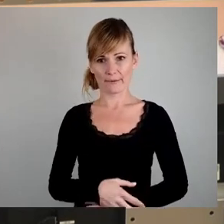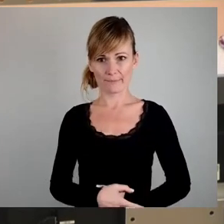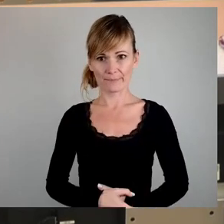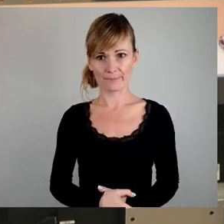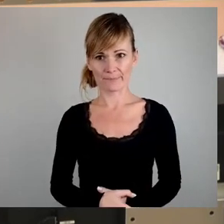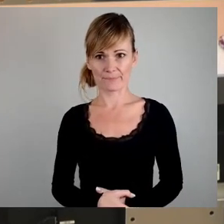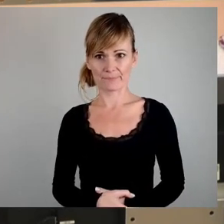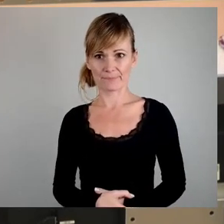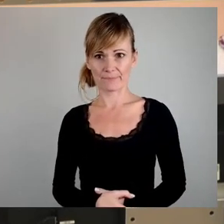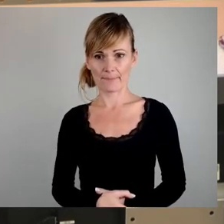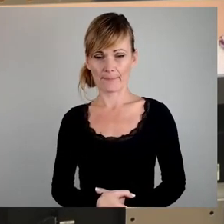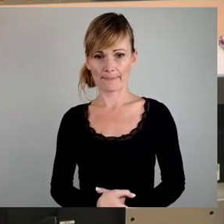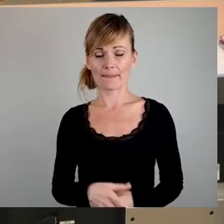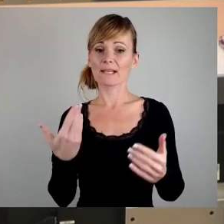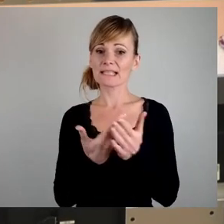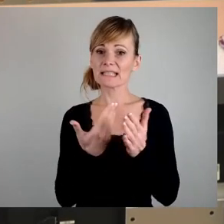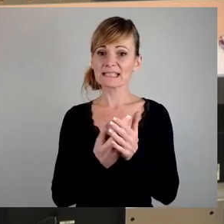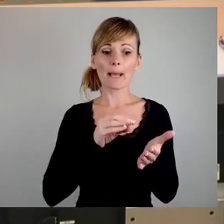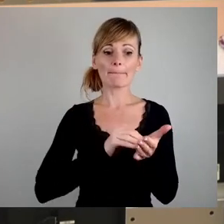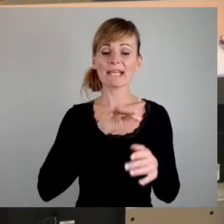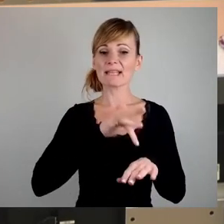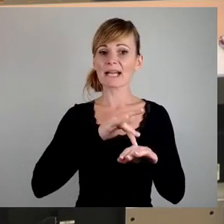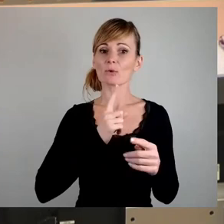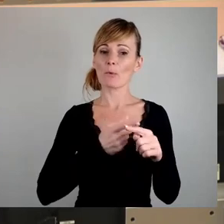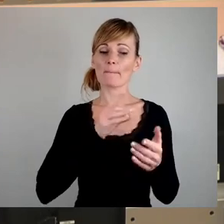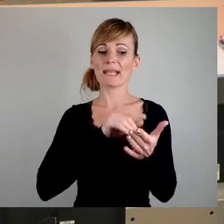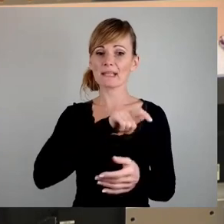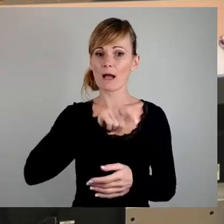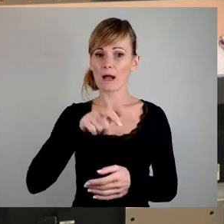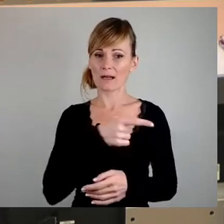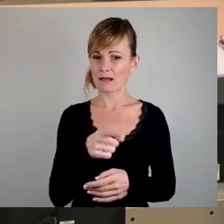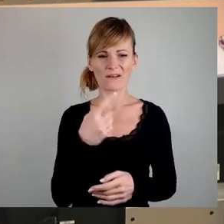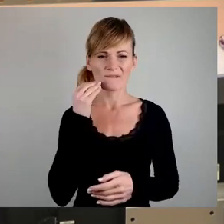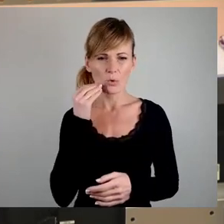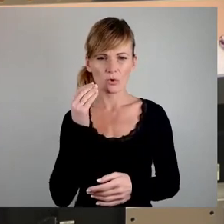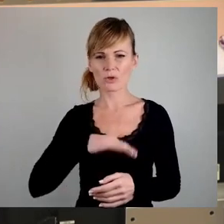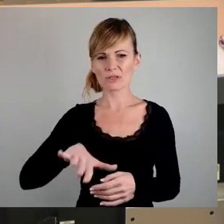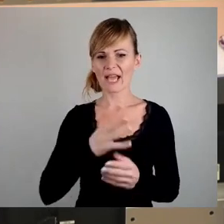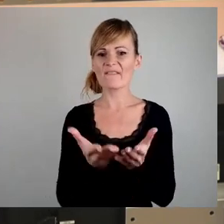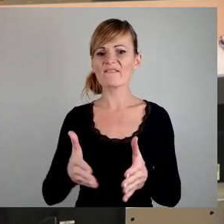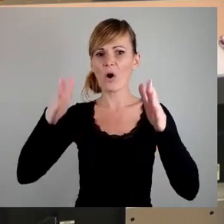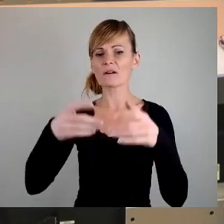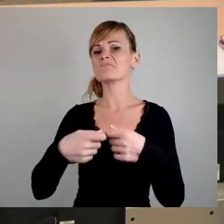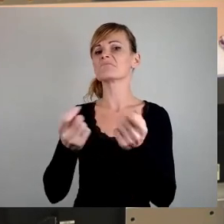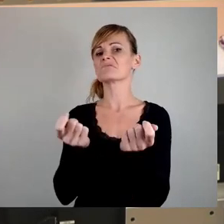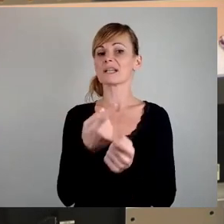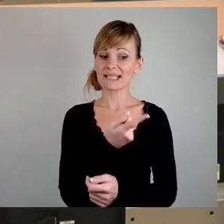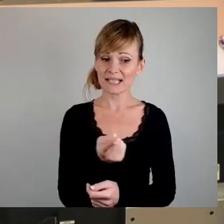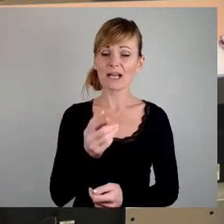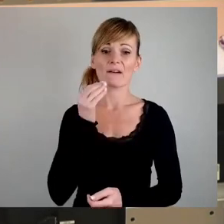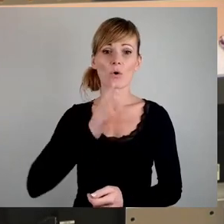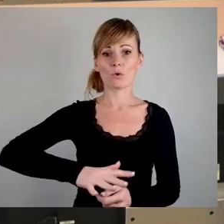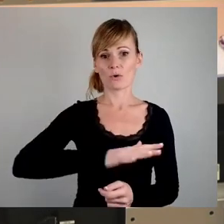Für diese Mieterinnen und Mieter ist klar, diese Wohnungen werden nicht mehr an irgendeinen Fonds verscherbelt, sondern die bleiben in